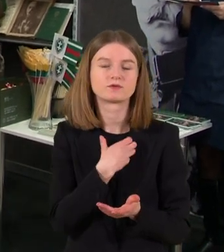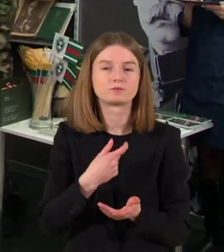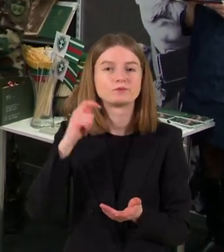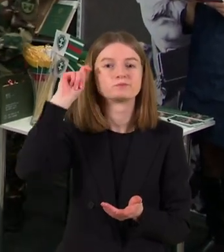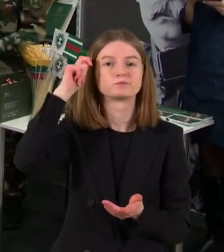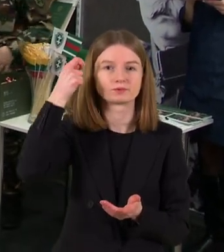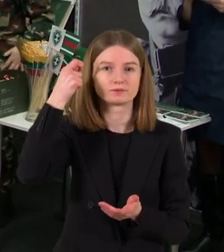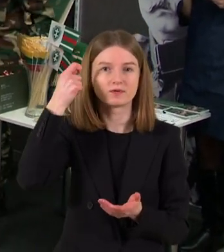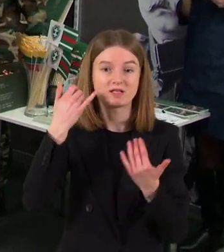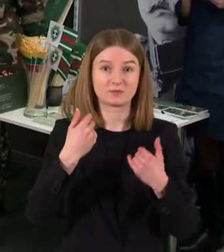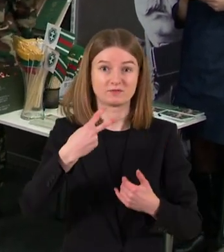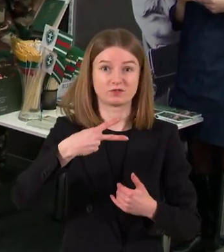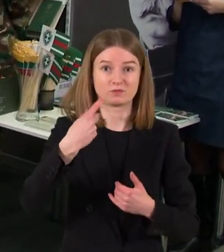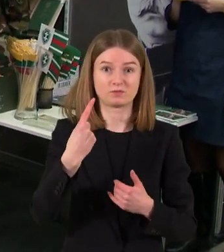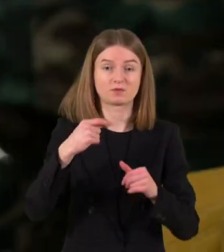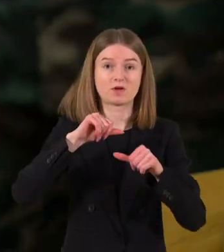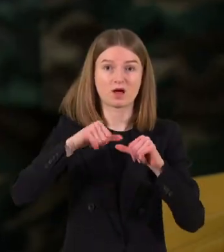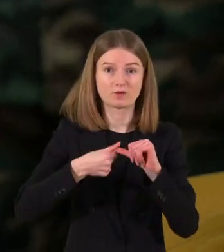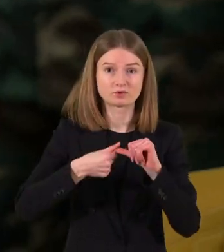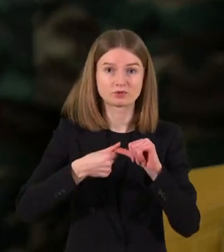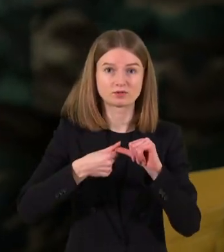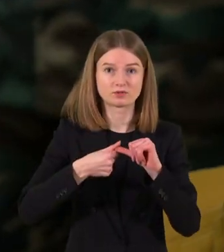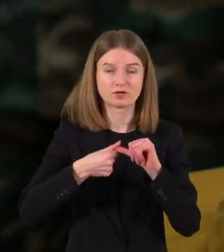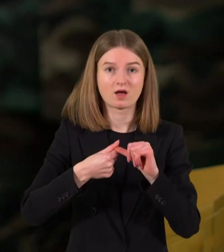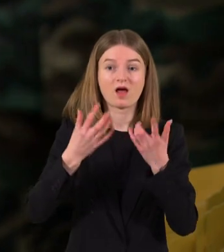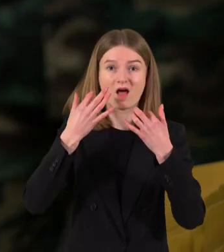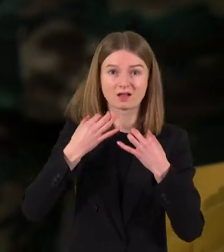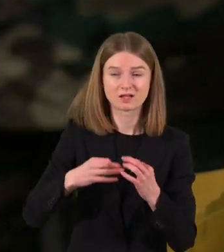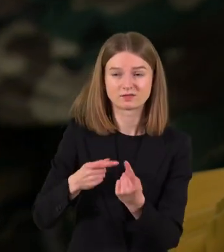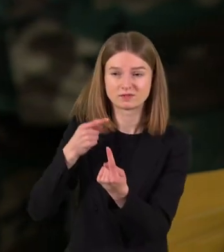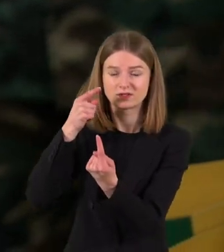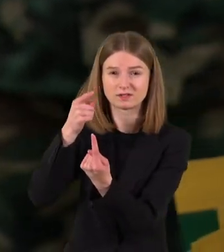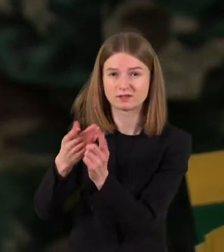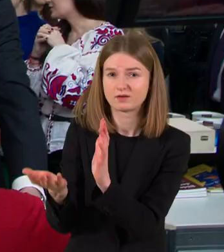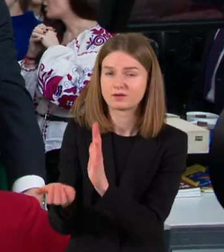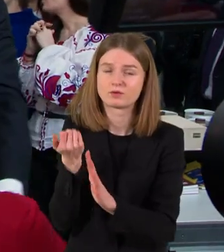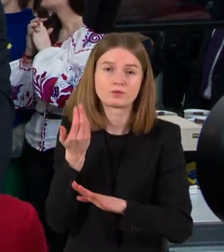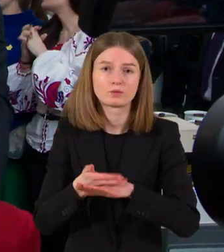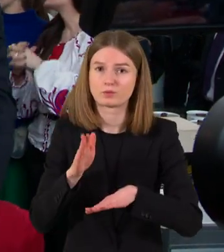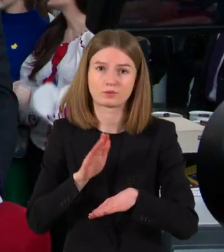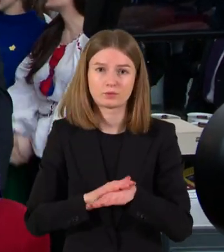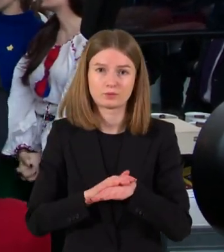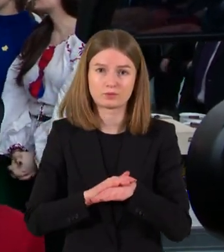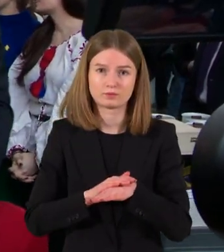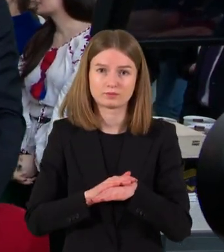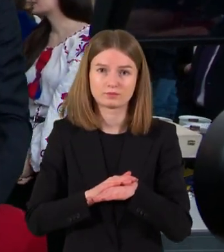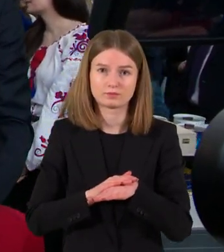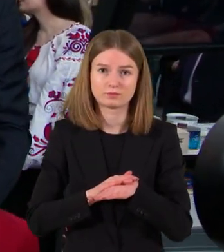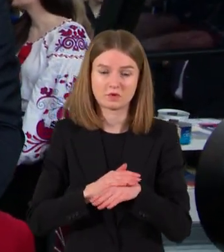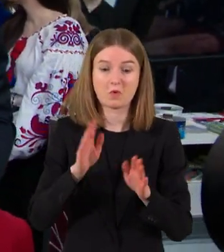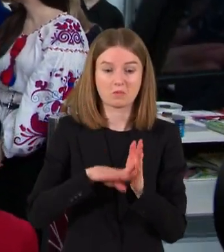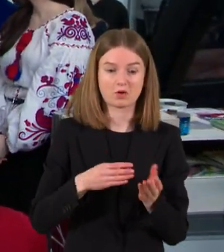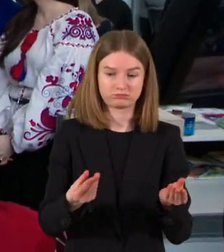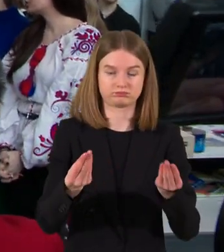Deja, bet 21 amžiuje kartais laisvė gali būti tik siekėmybė, viltis tikslas, o ne